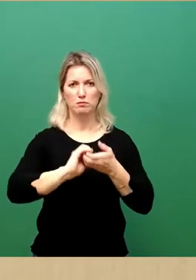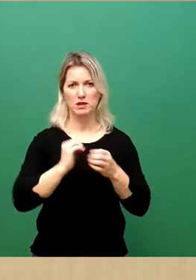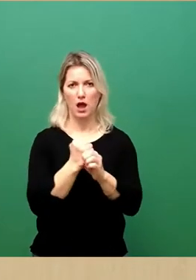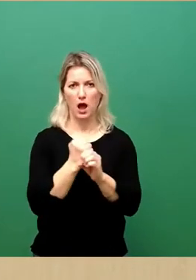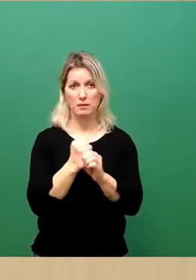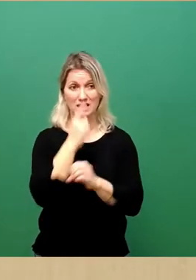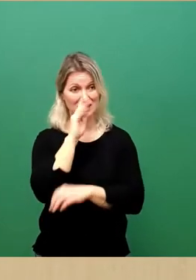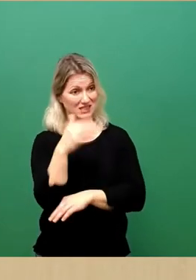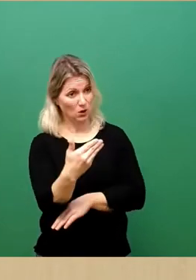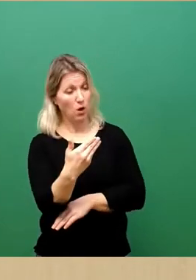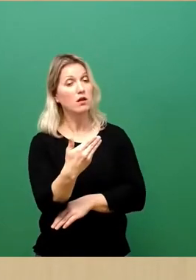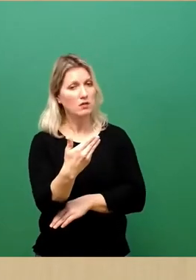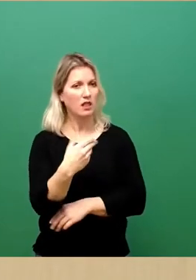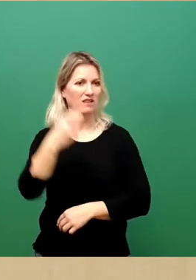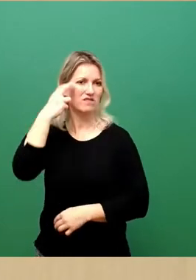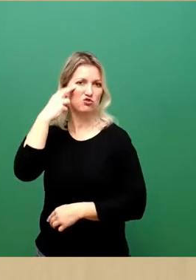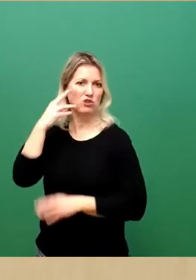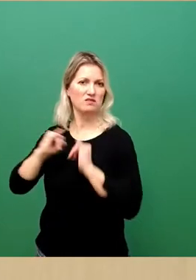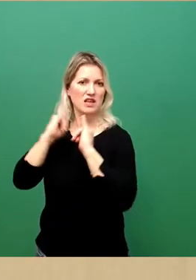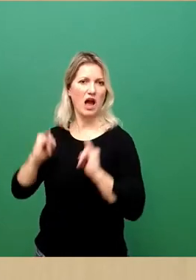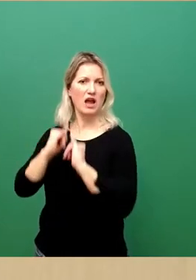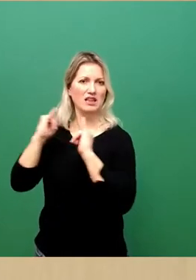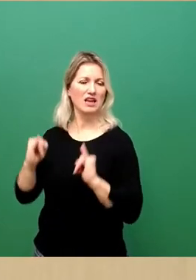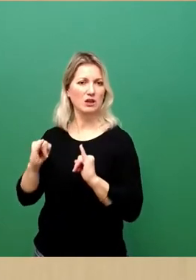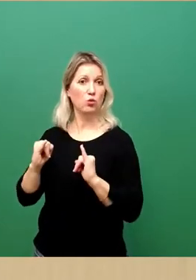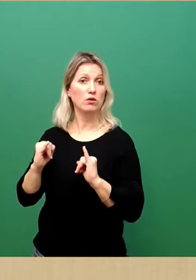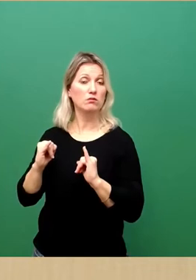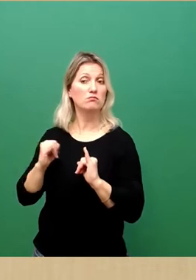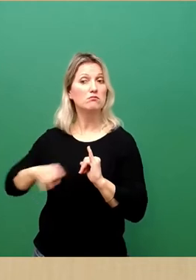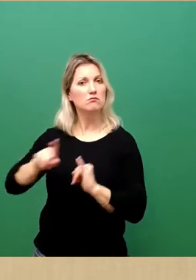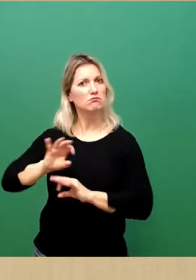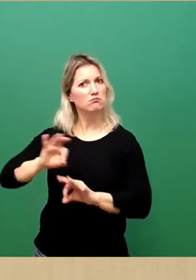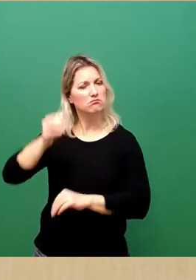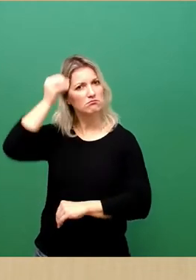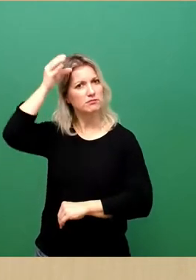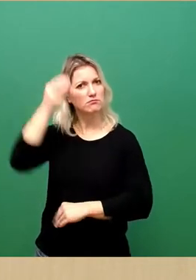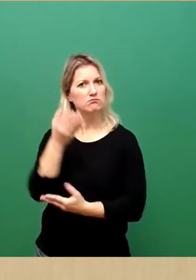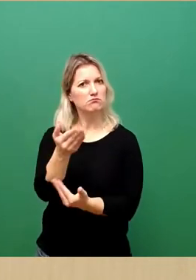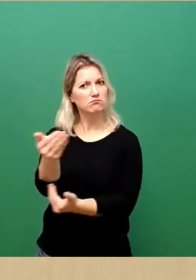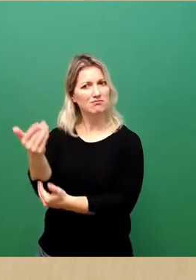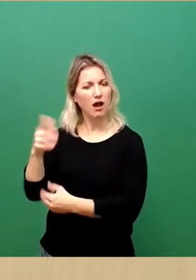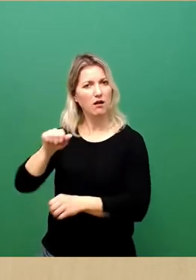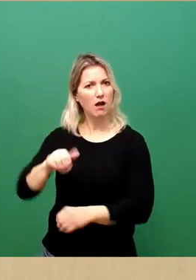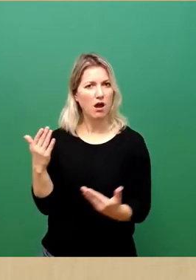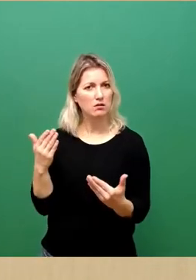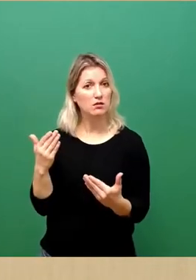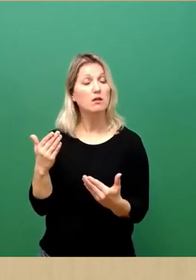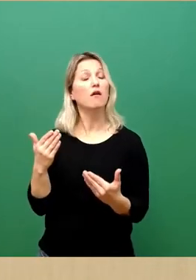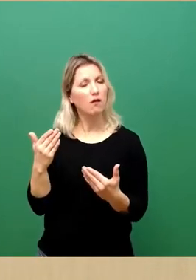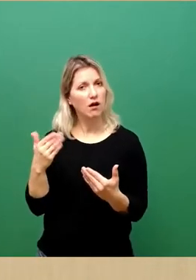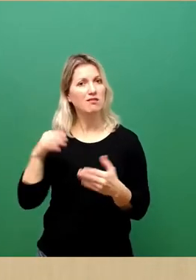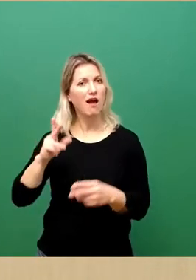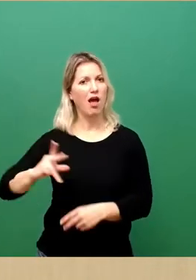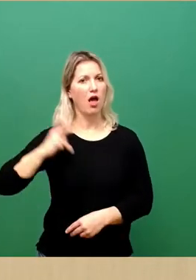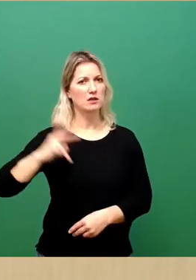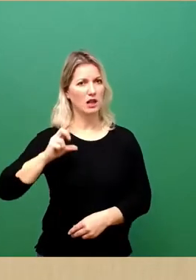Dresdner Wissenschaftseinrichtungen die besten Köpfe anwerben und Spitzenforschung unter dem Titel der Exzellenzuniversität